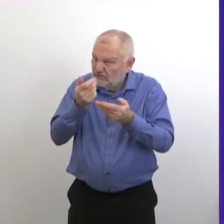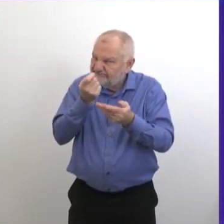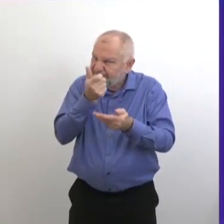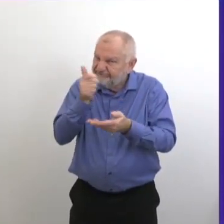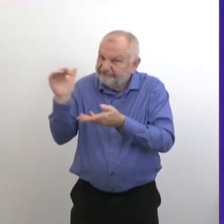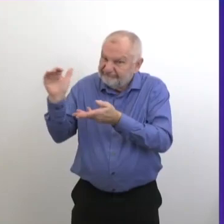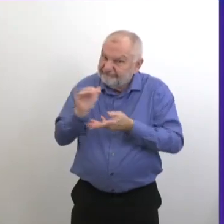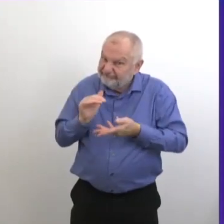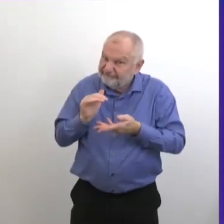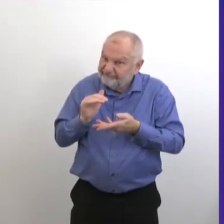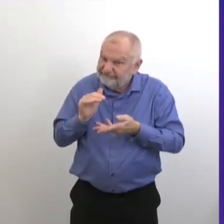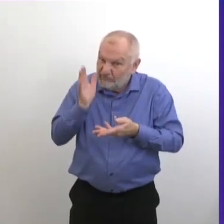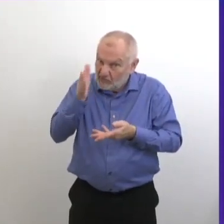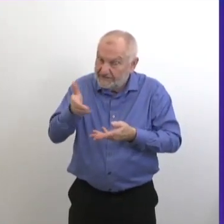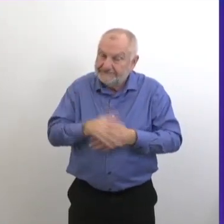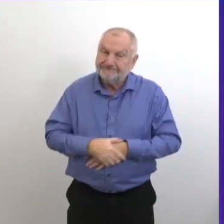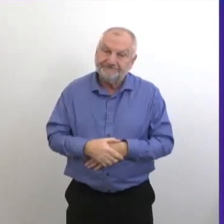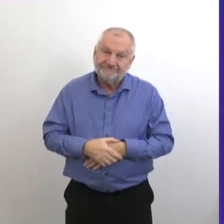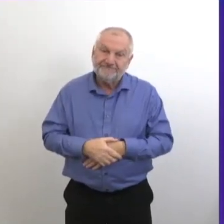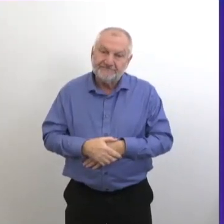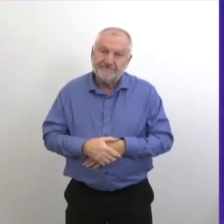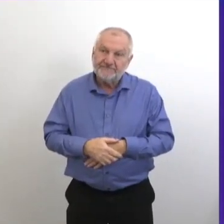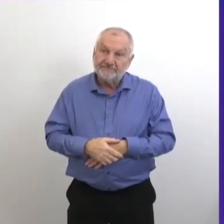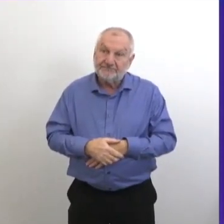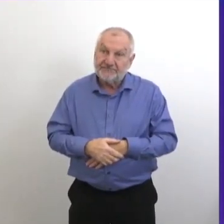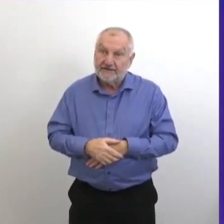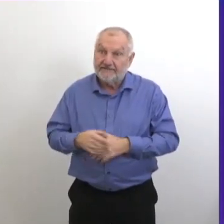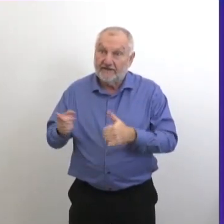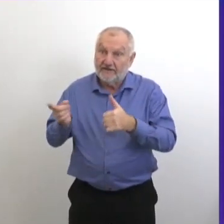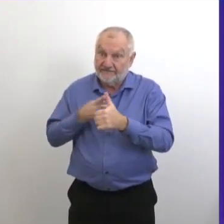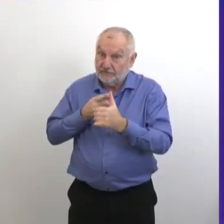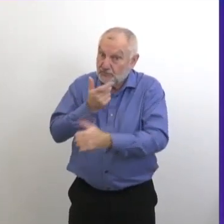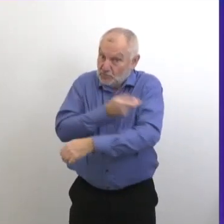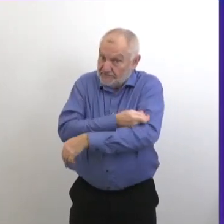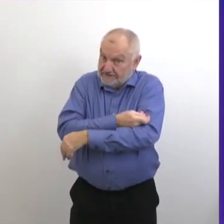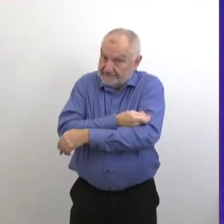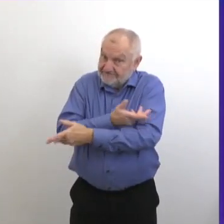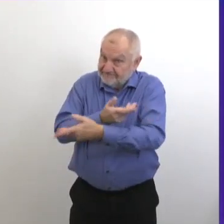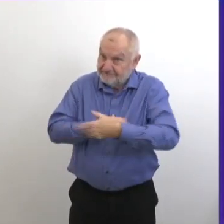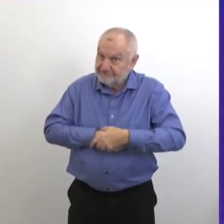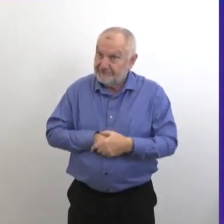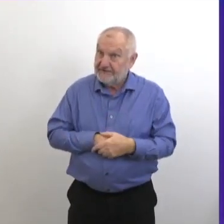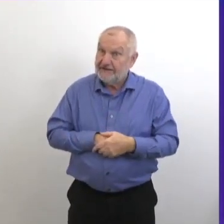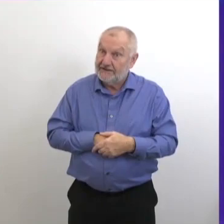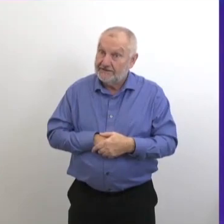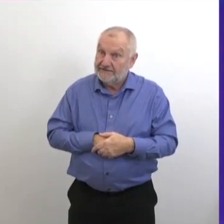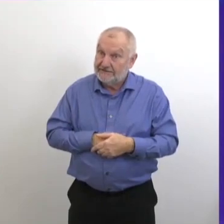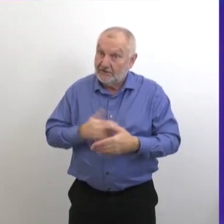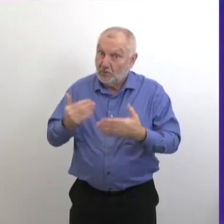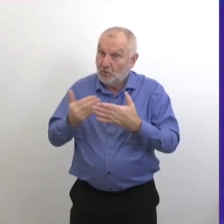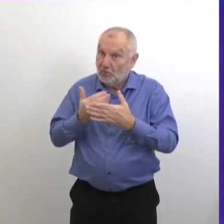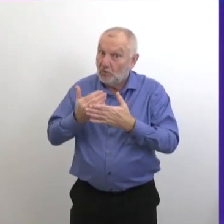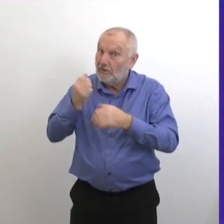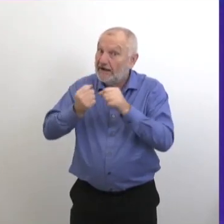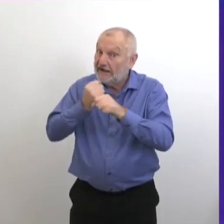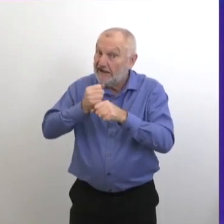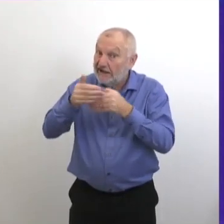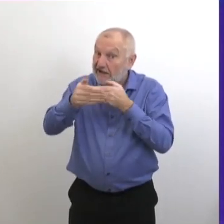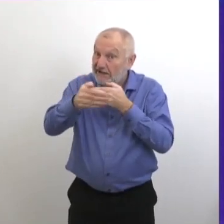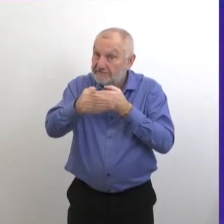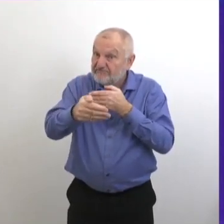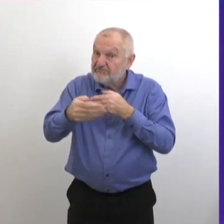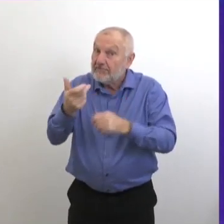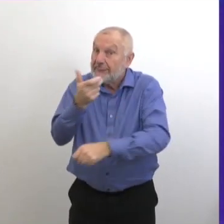Donc, ça va être une mise en œuvre très limitée pour ces premières doses. Et même dans la nouvelle année,